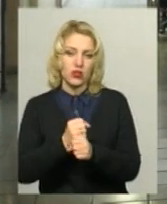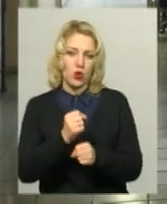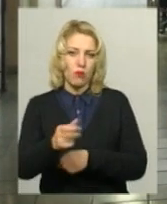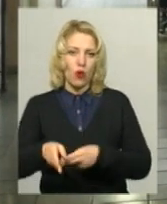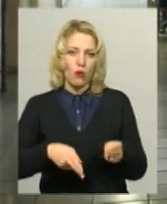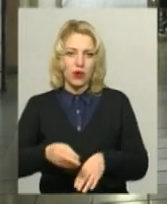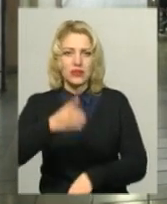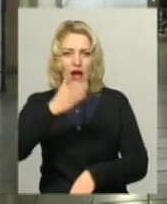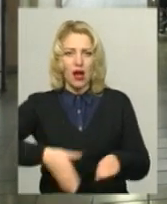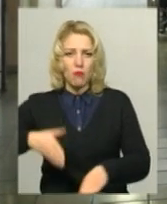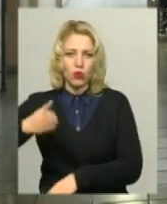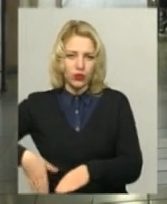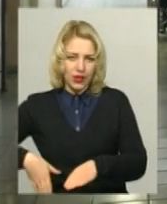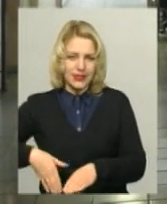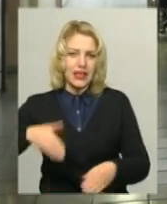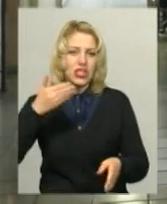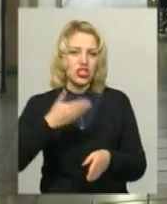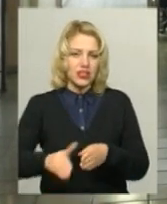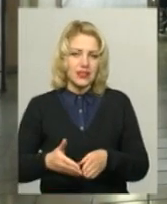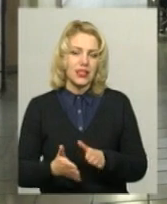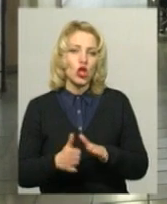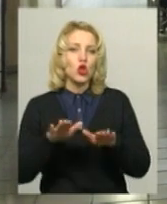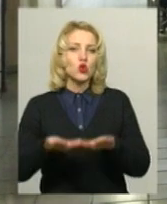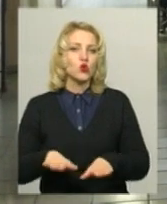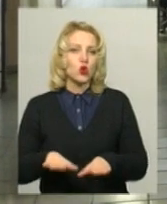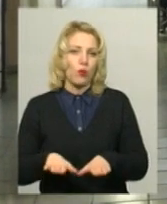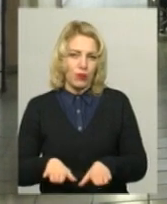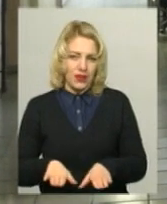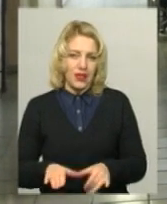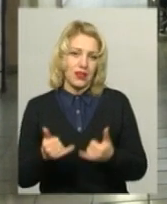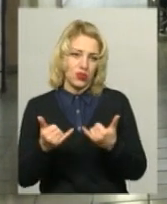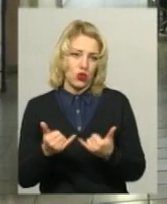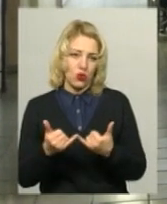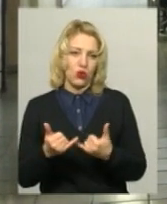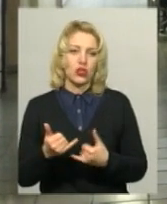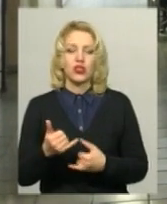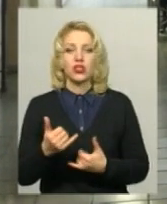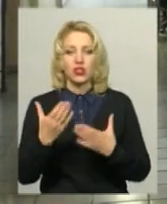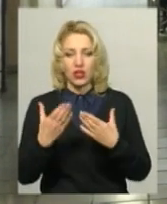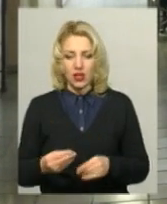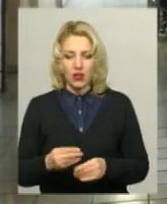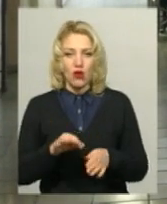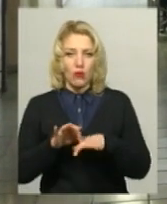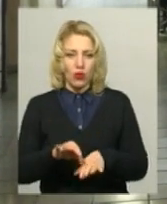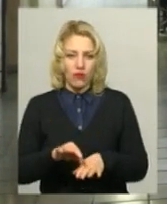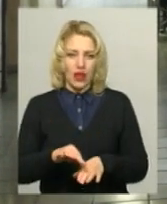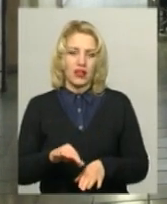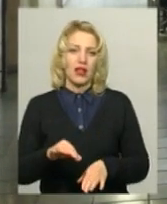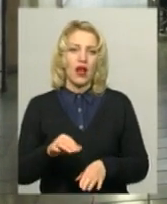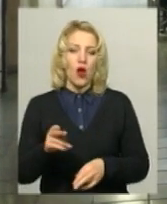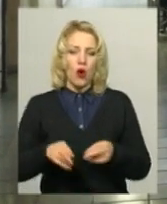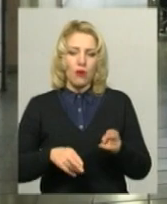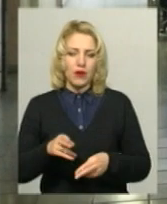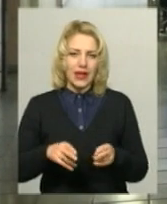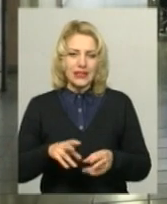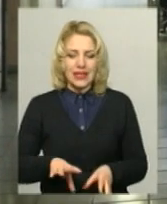по ампутації частин ступнів. На сьогоднішній день проведена операція аутодермопластики,